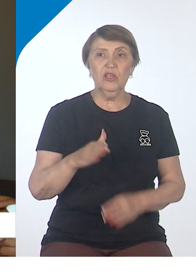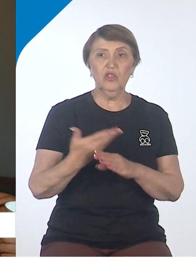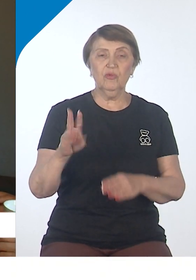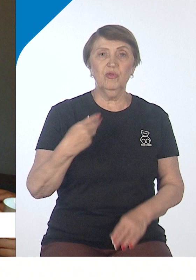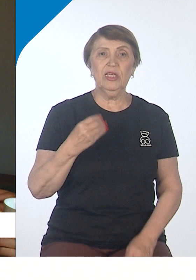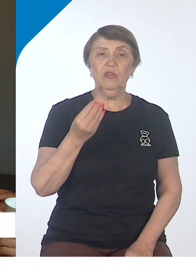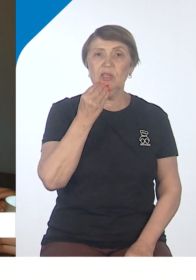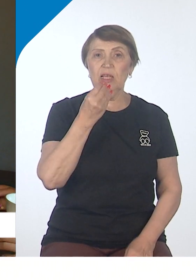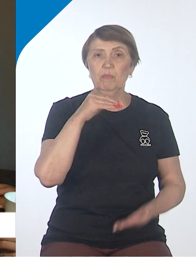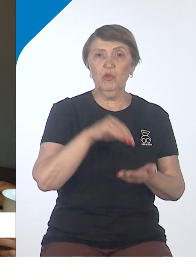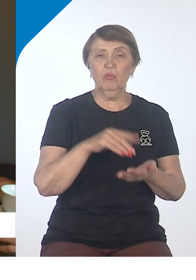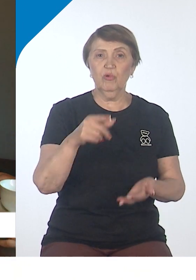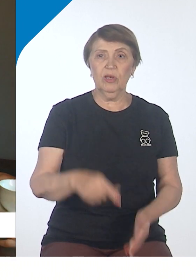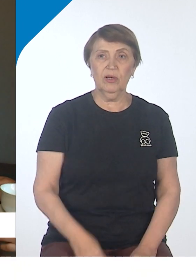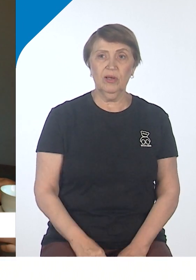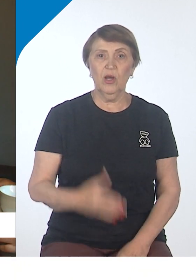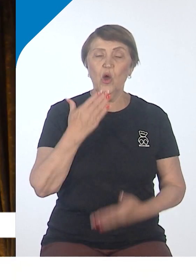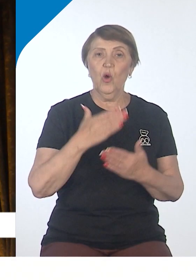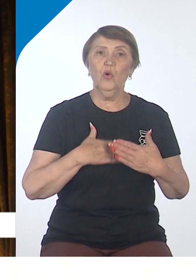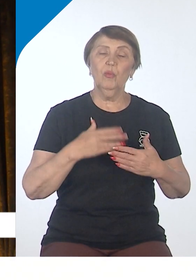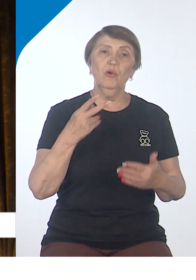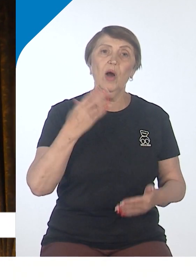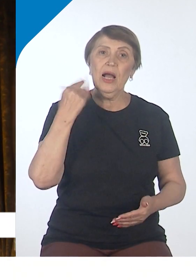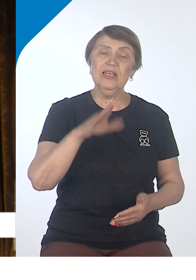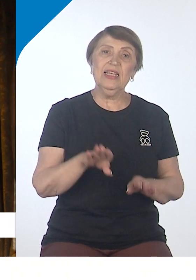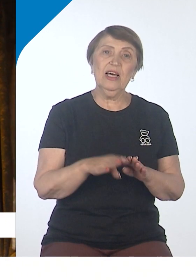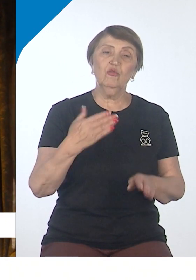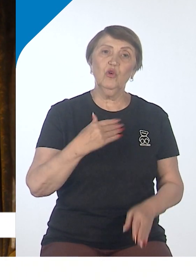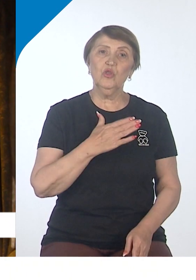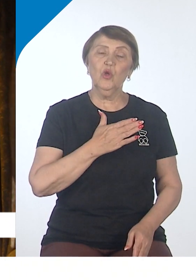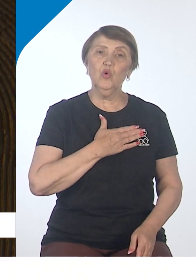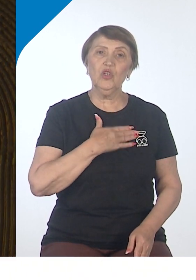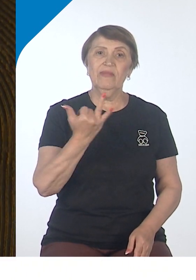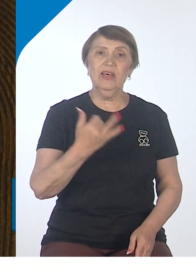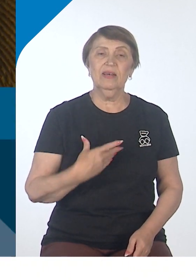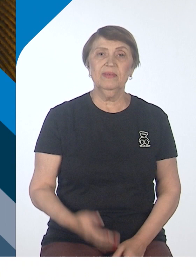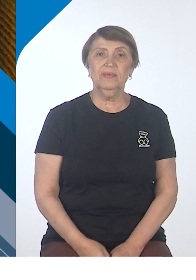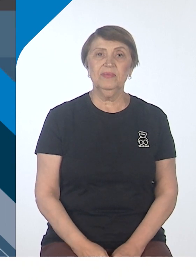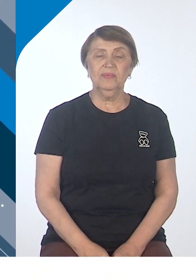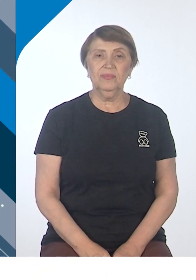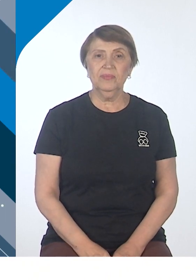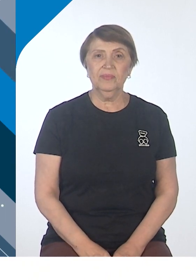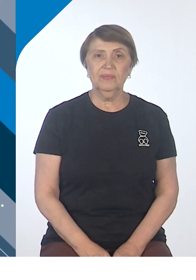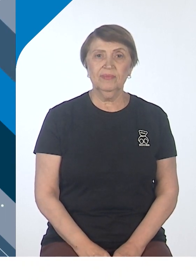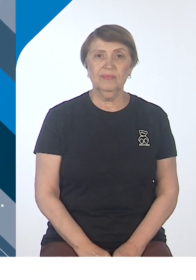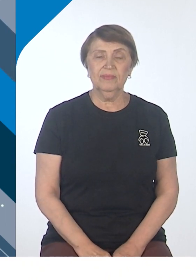Вот люблю, когда так душевно и атмосферно. Наталья Чернышева, Эмиль Соломин. Смотри Хабаровск.